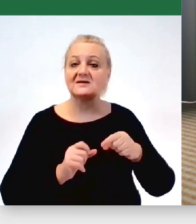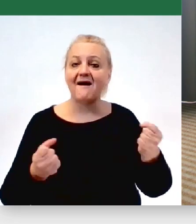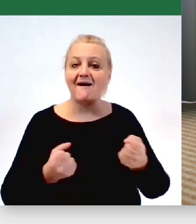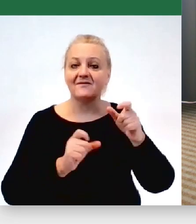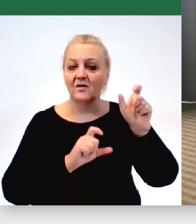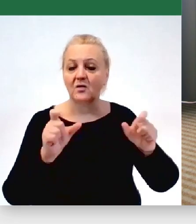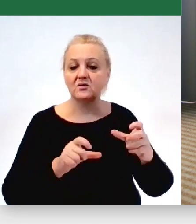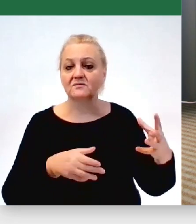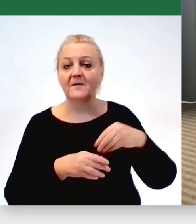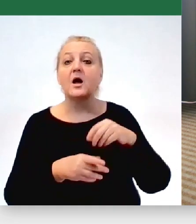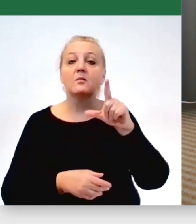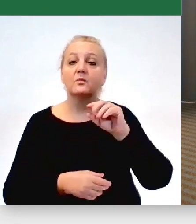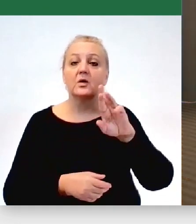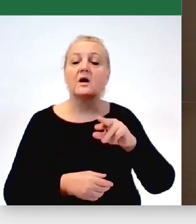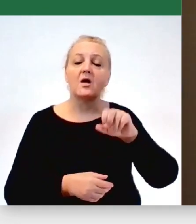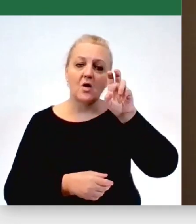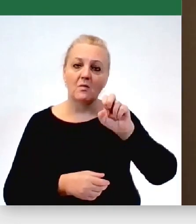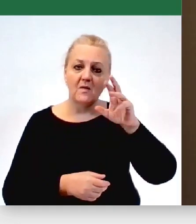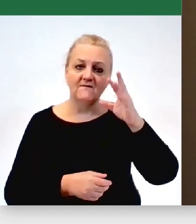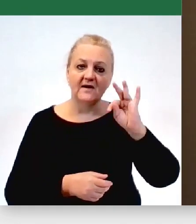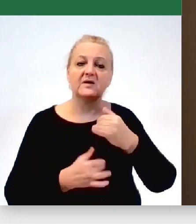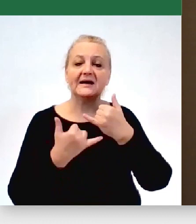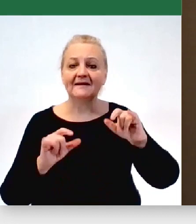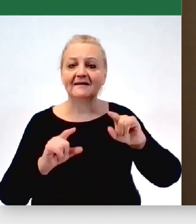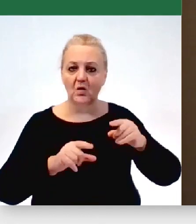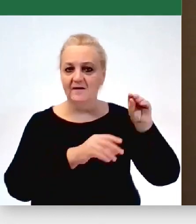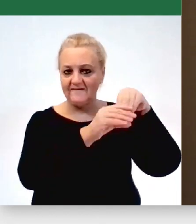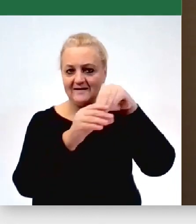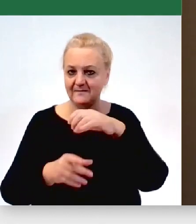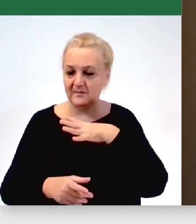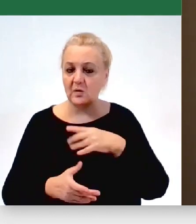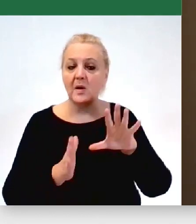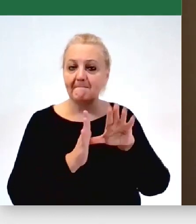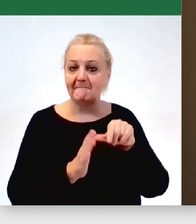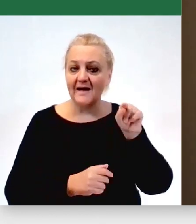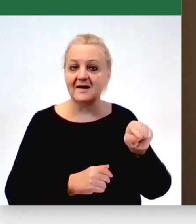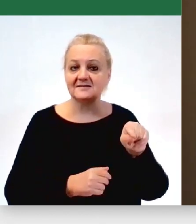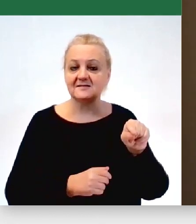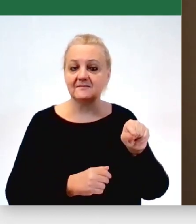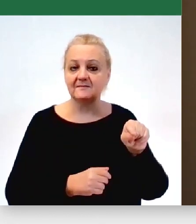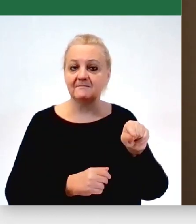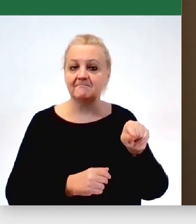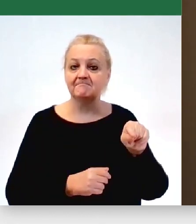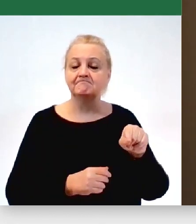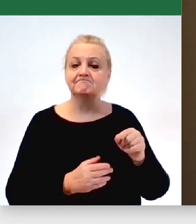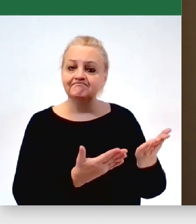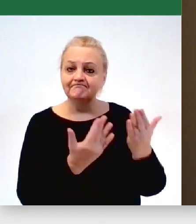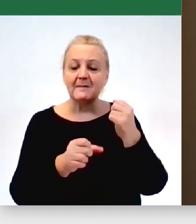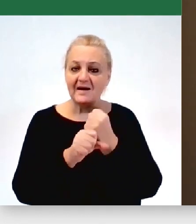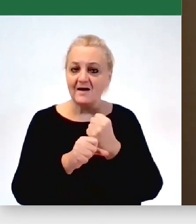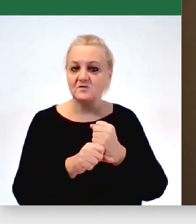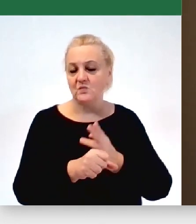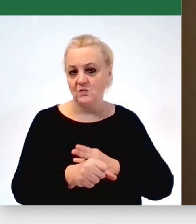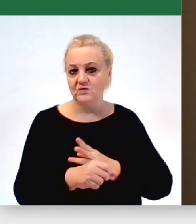wcześniej Piotr kierował Homo Faber, a jeszcze wcześniej był w innych organizacjach i miasto zaprosiło do pracy w urzędzie i